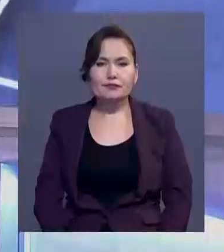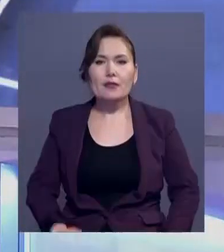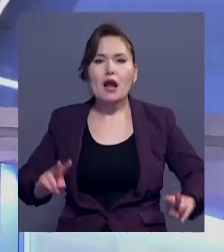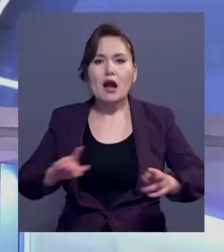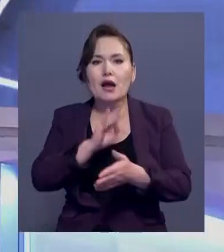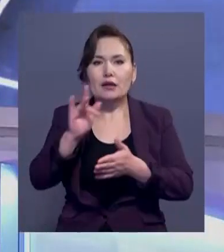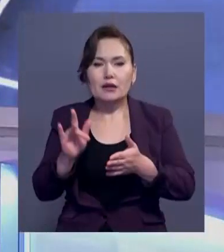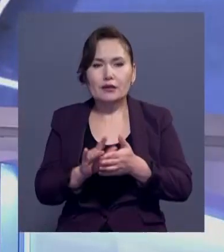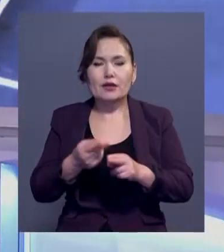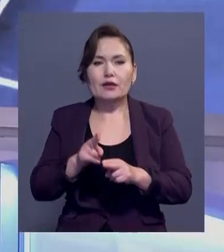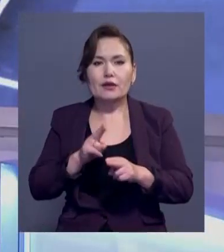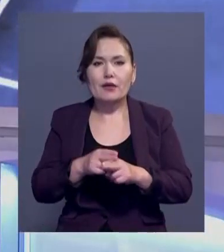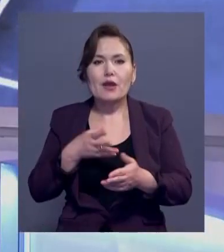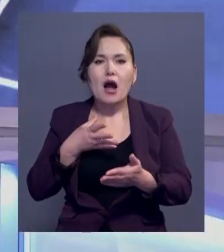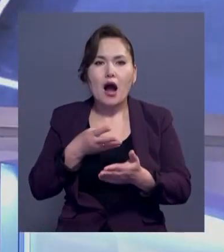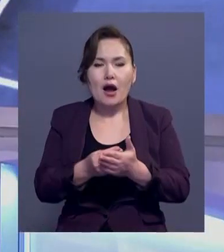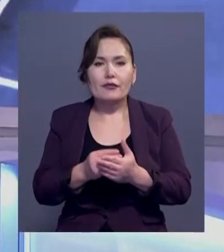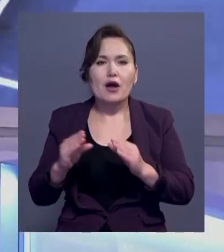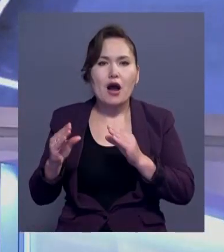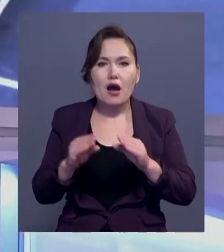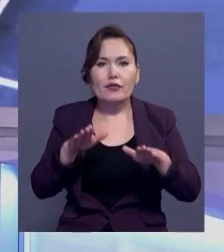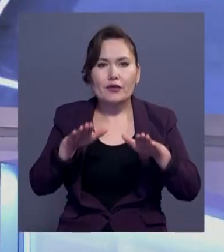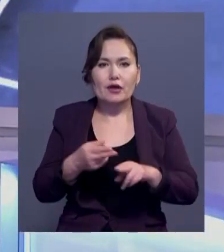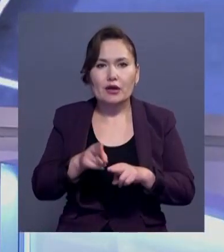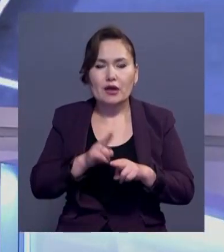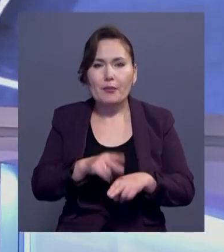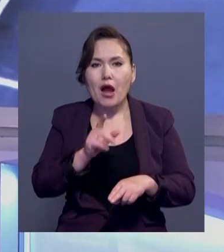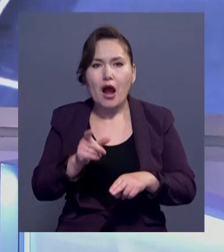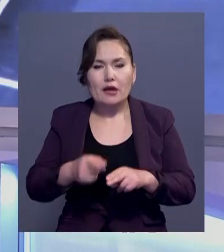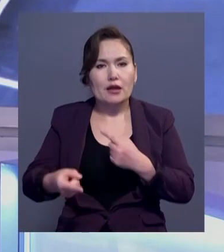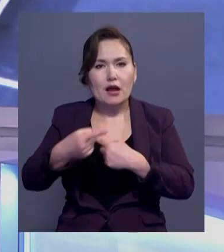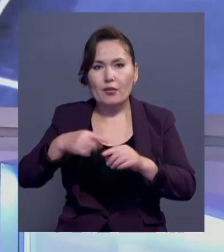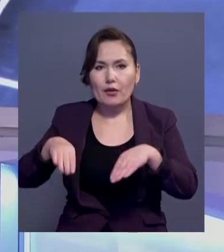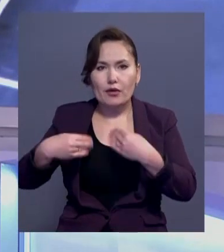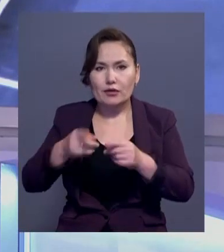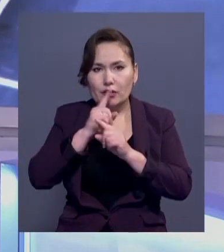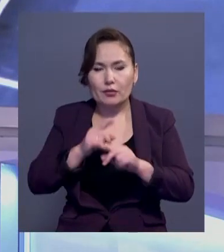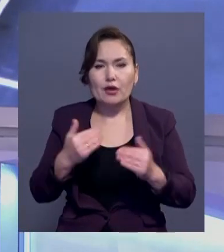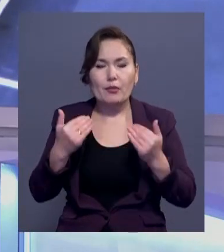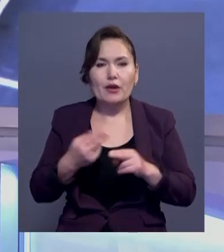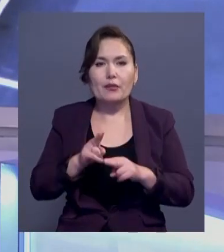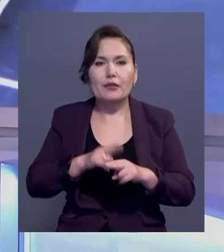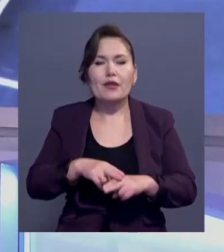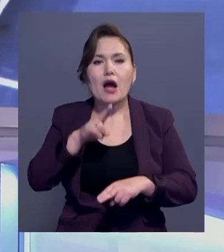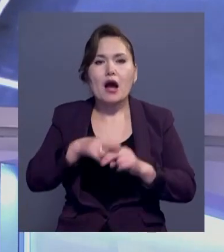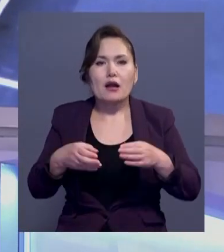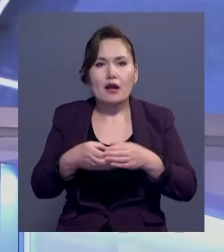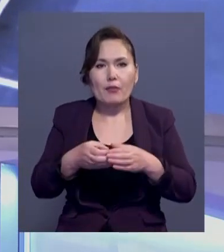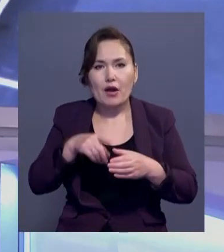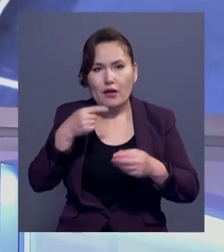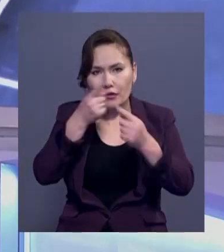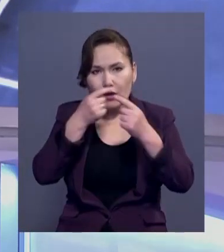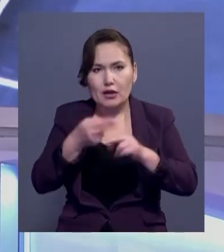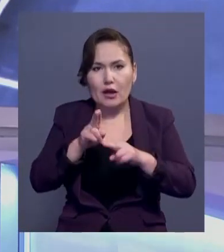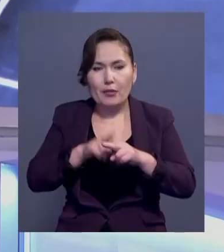Елордадағы ақылы афта тұрақтардың ақшасы тұрғындарға қайтарылмайды. Бұл тұралы мерзгер кампания өкілдер мәлімдеді.